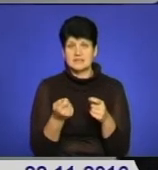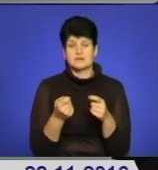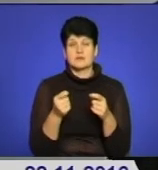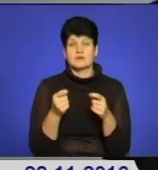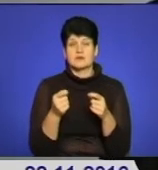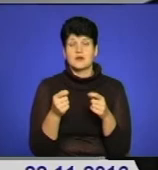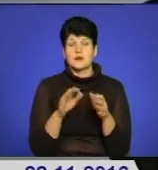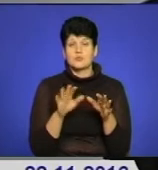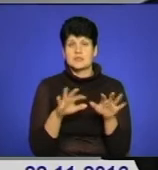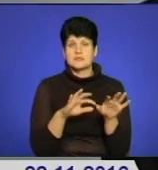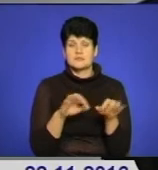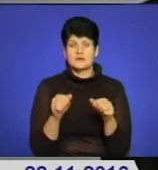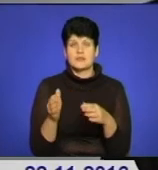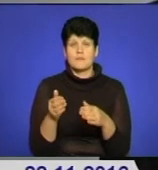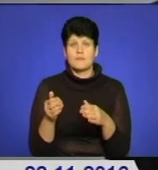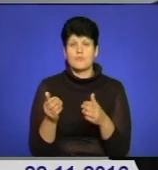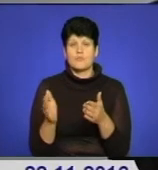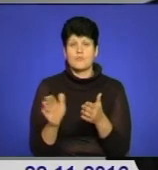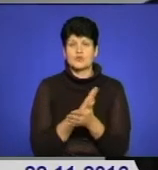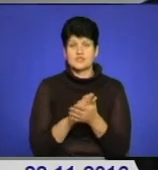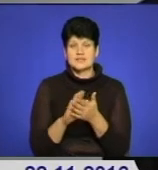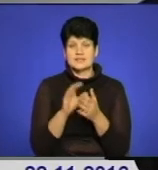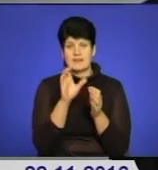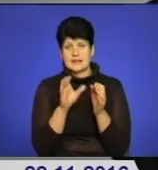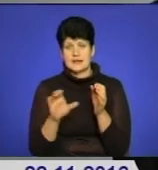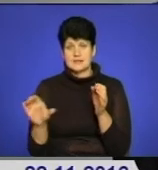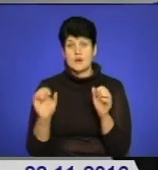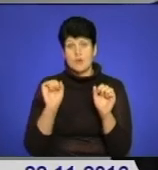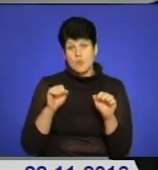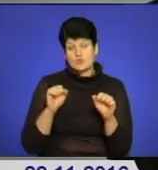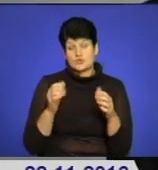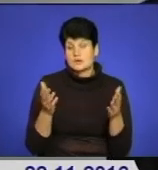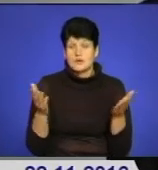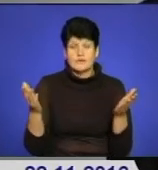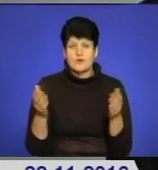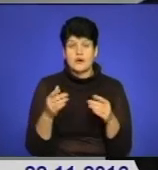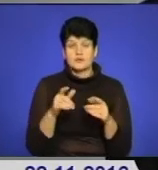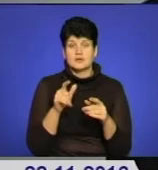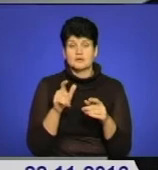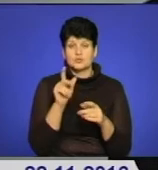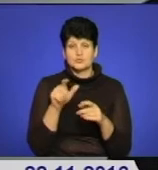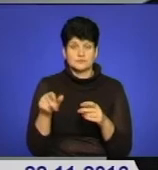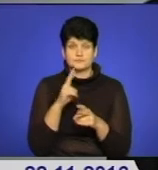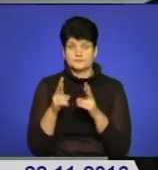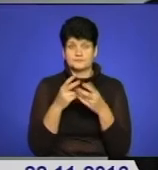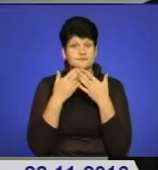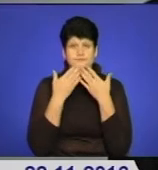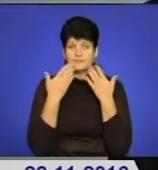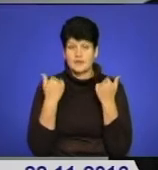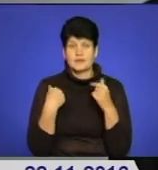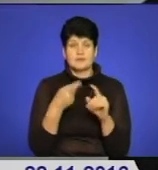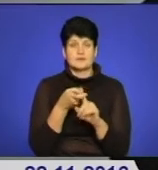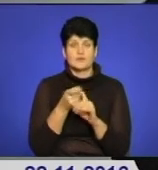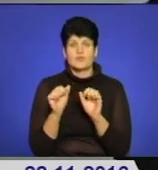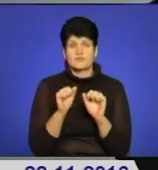не відвів, не почистив зливні каналізації, можливе таке, але нарікань ми не маємо. Я зв'язувався з